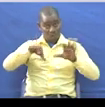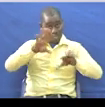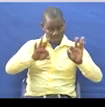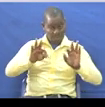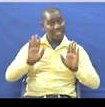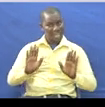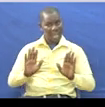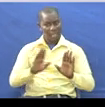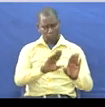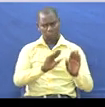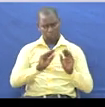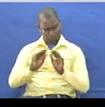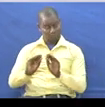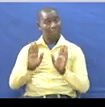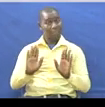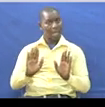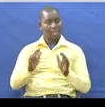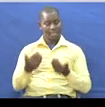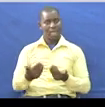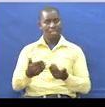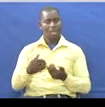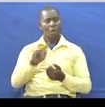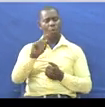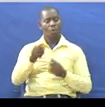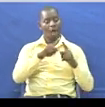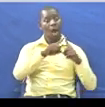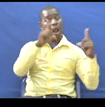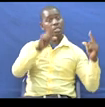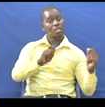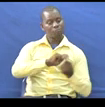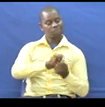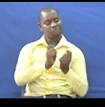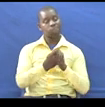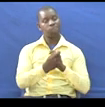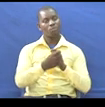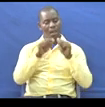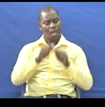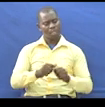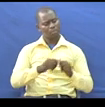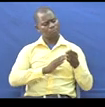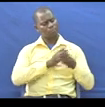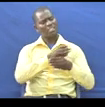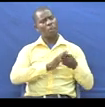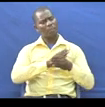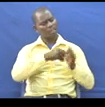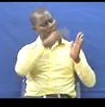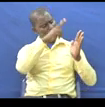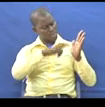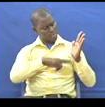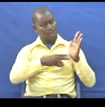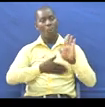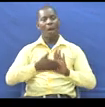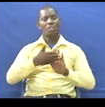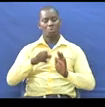Fanya Uchambuzi Sasa Tayali Unarasim Yako Ume Tafsili Lazima Uipitia Ile Tafsili Yako Kwanza